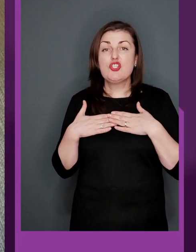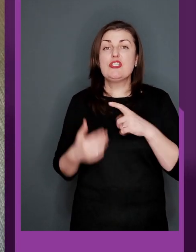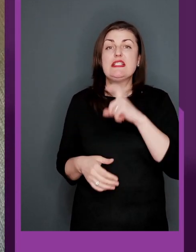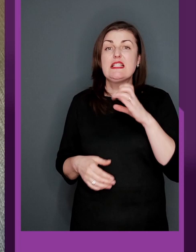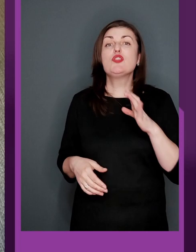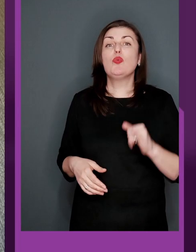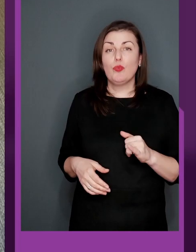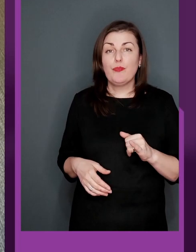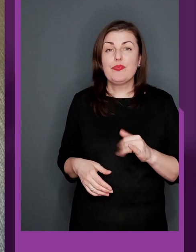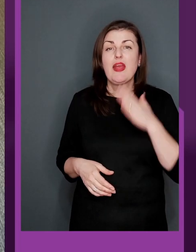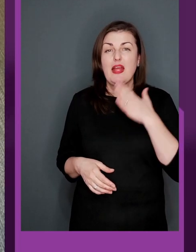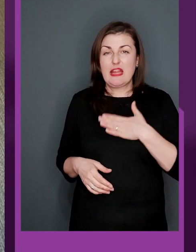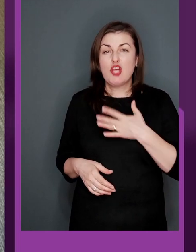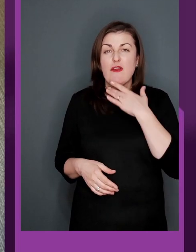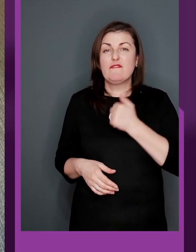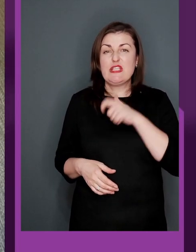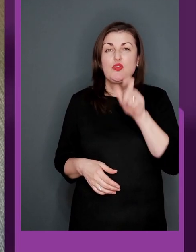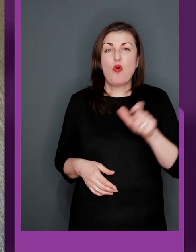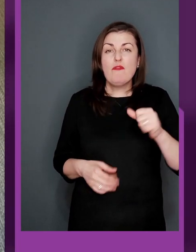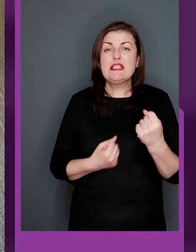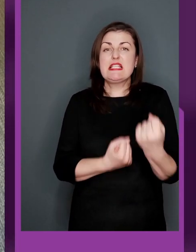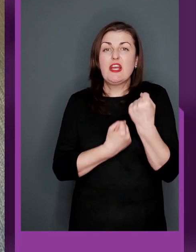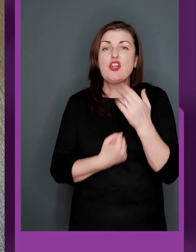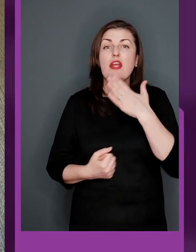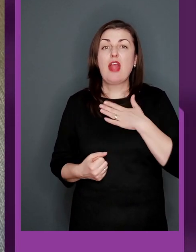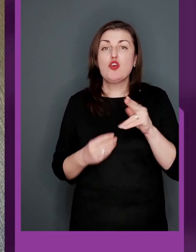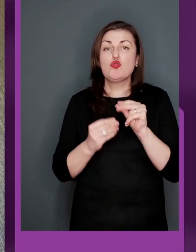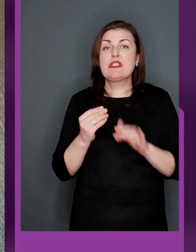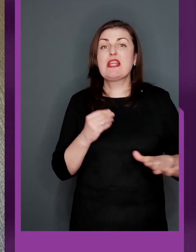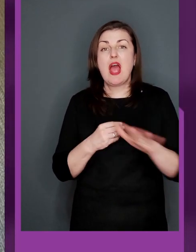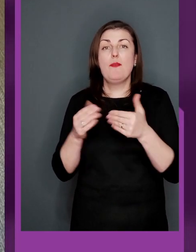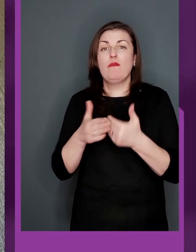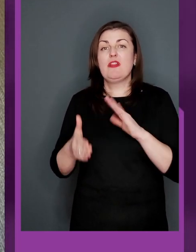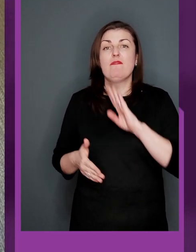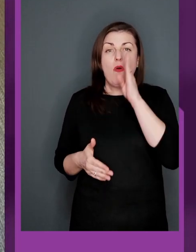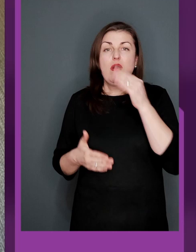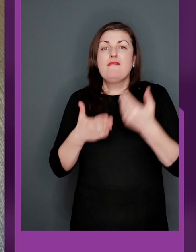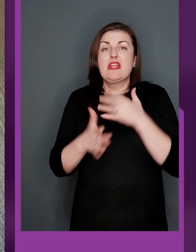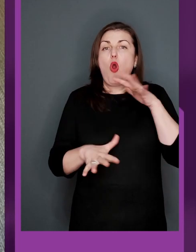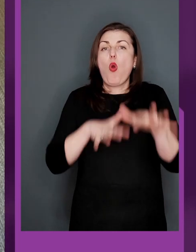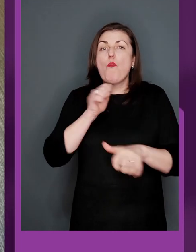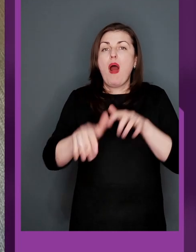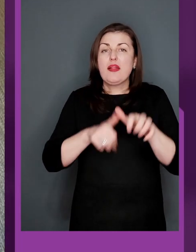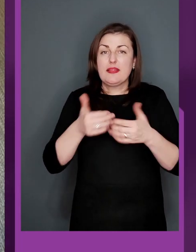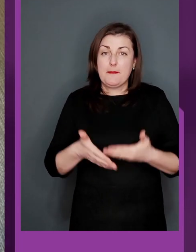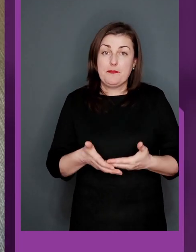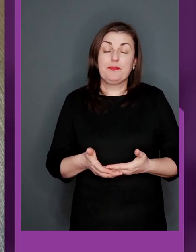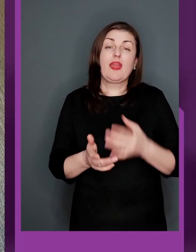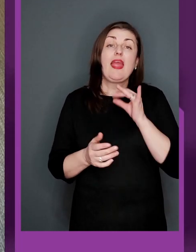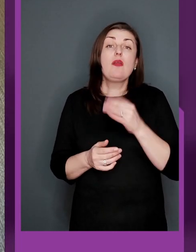Наші збройні сили, наші військові захищають нашу землю від ворога, від окупанта.